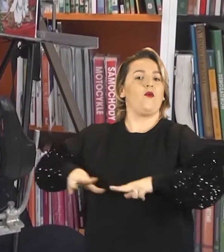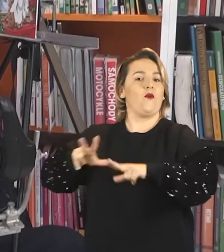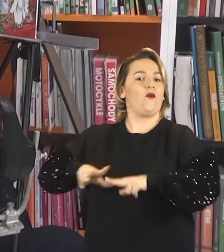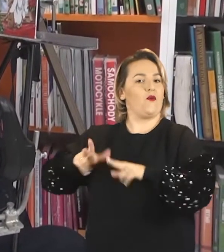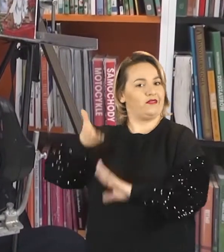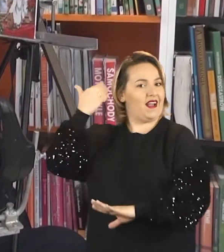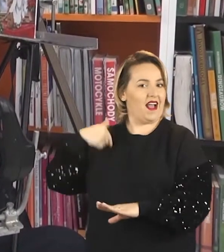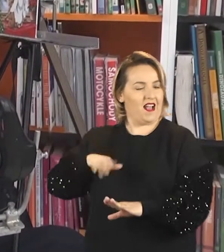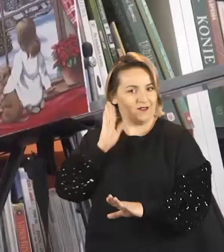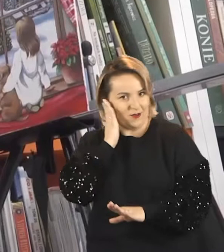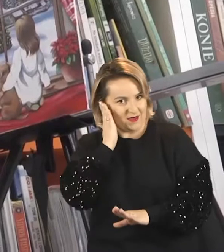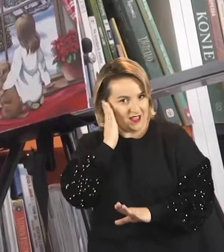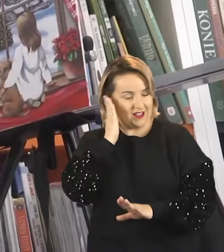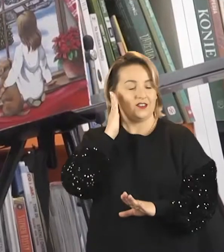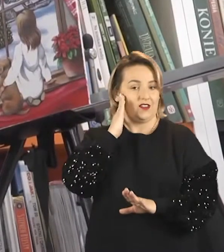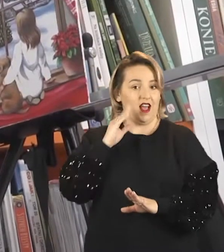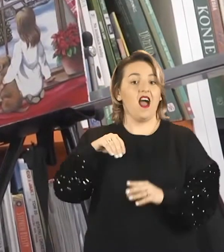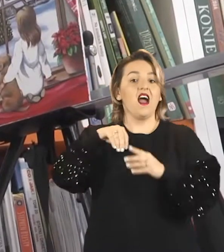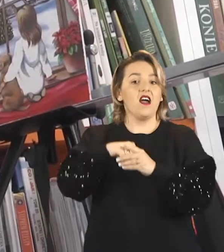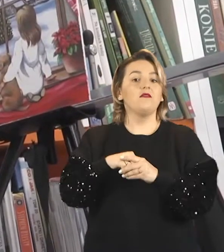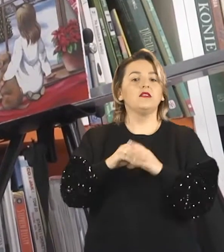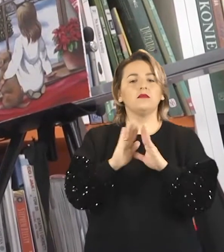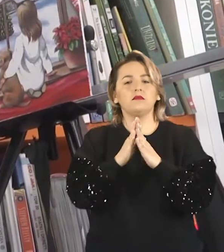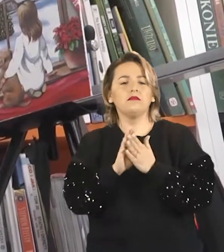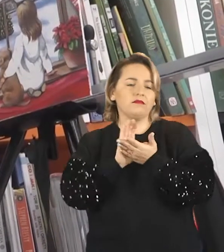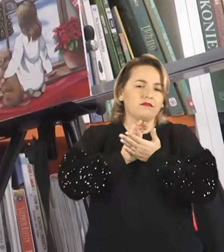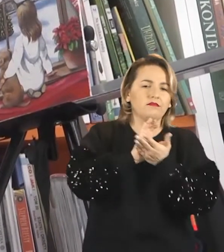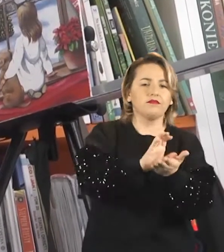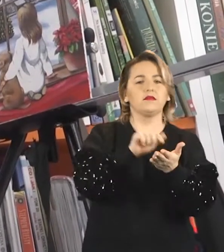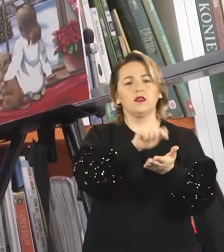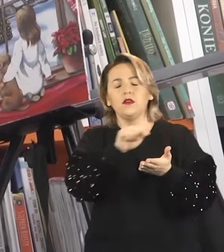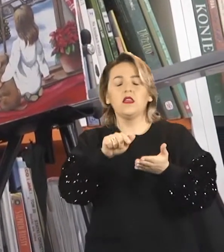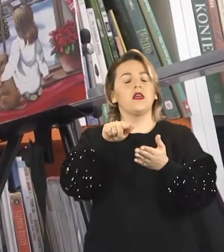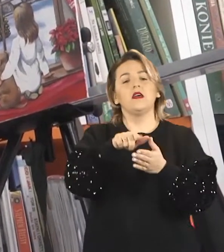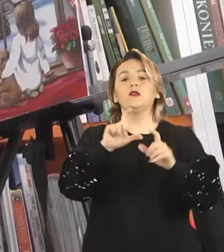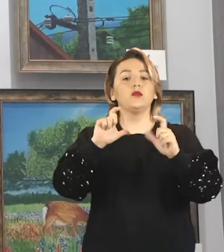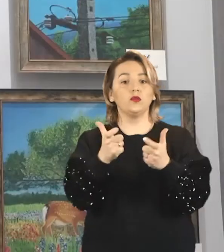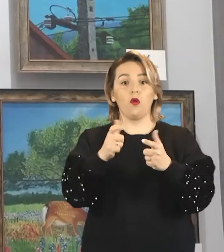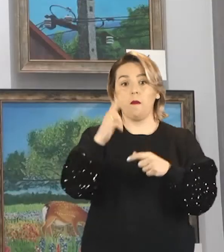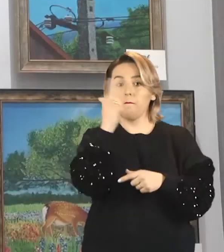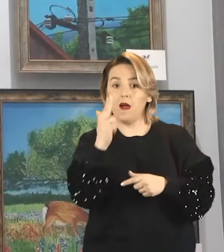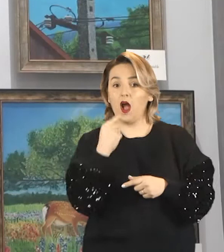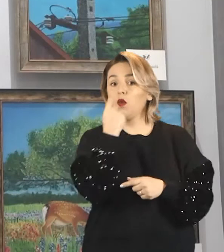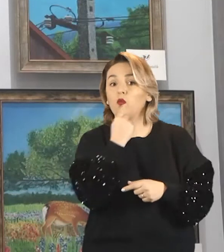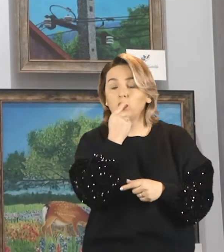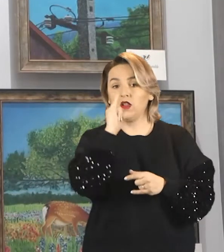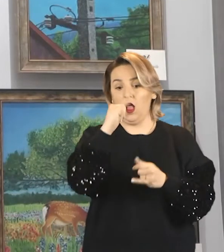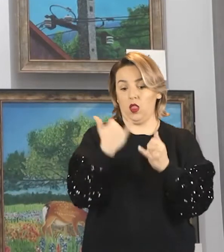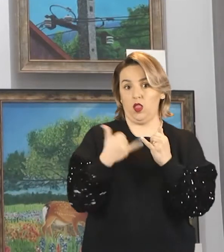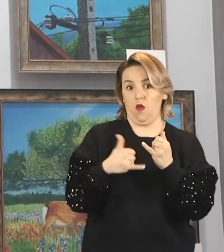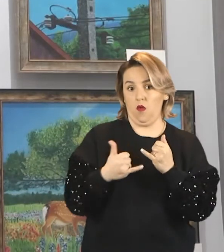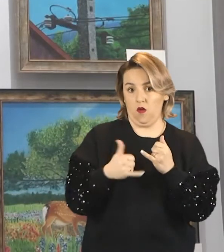siedziba wydawnictwa, jedynego wydawnictwa w Polsce artystów malujących ustami i stopami. Artyści